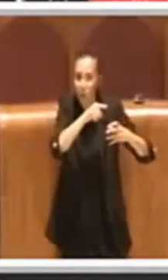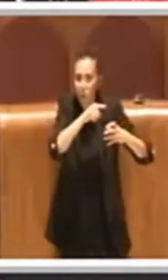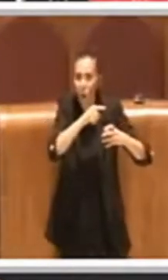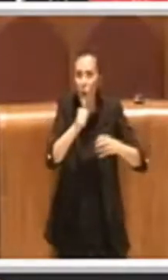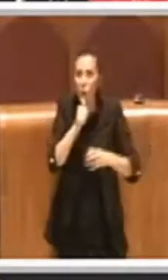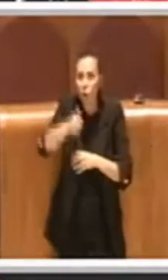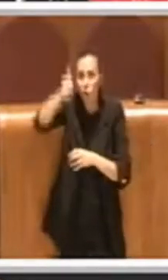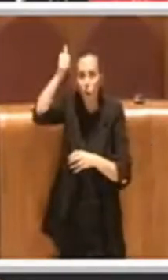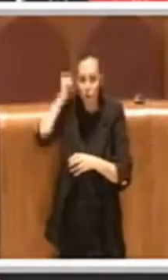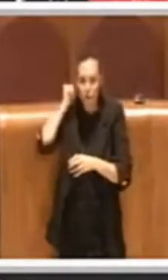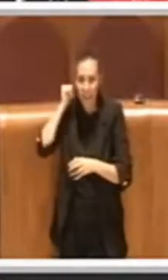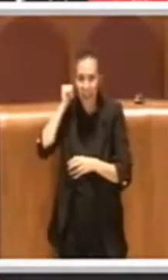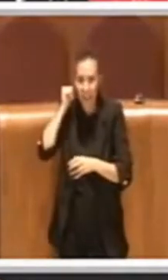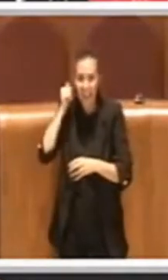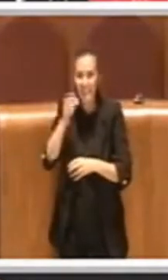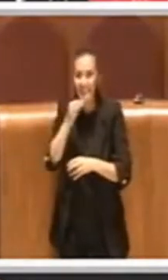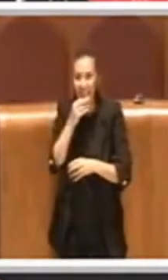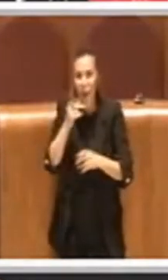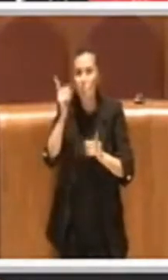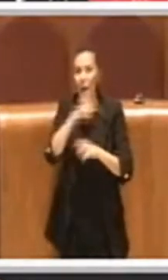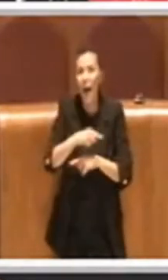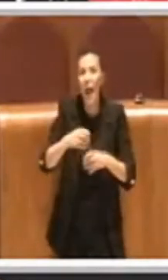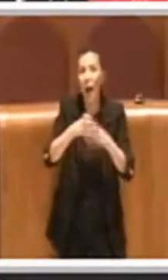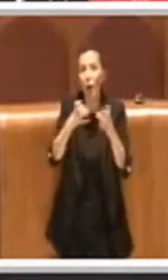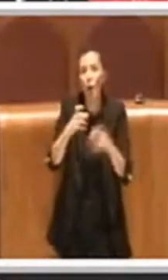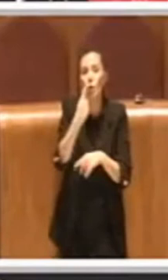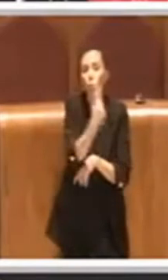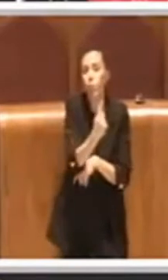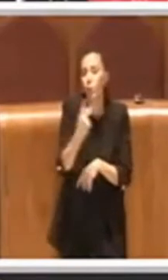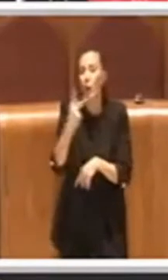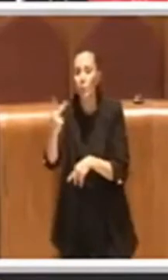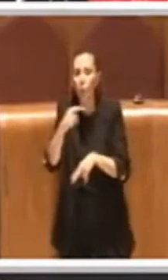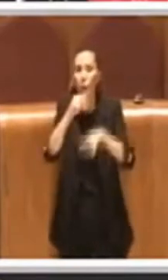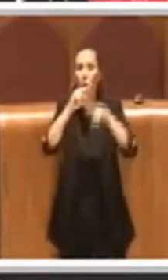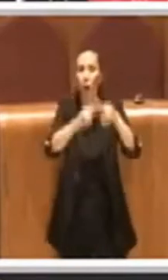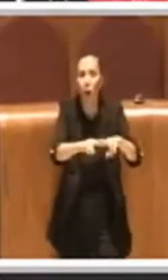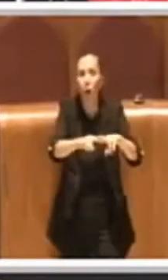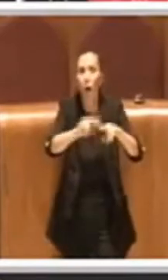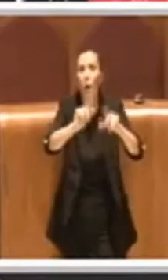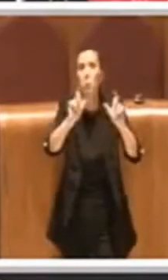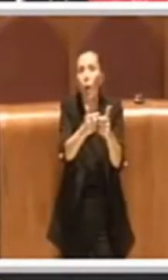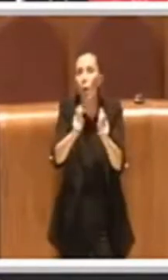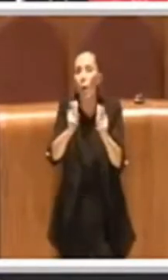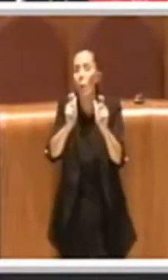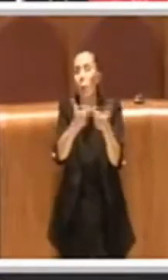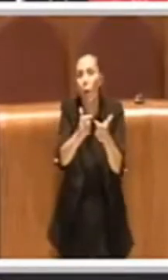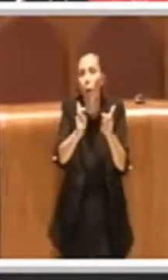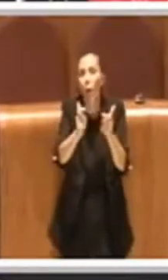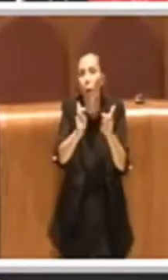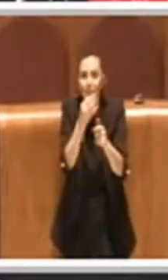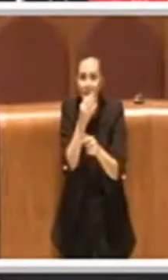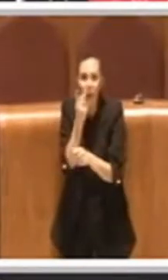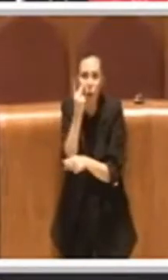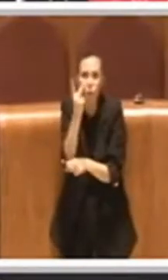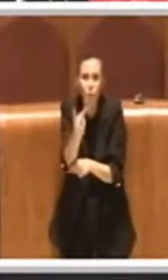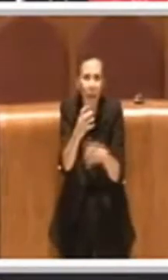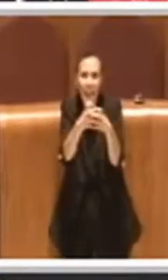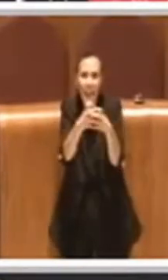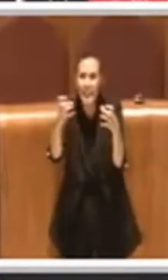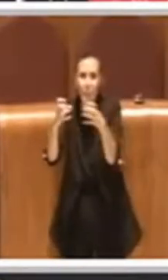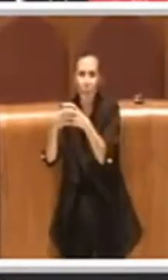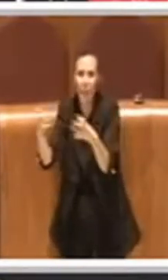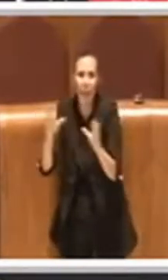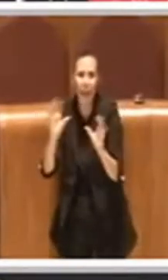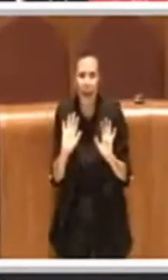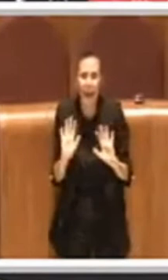avuto uno dei due impianti di Malagrotta, 1 e 2, che sono stati fermi. Per cui stavamo con due impianti. Cioè questa è stata una